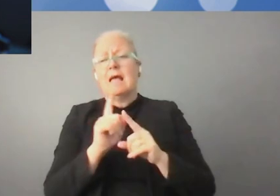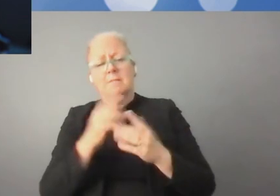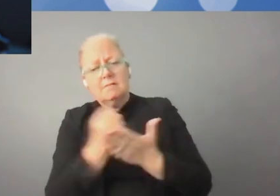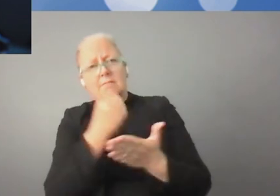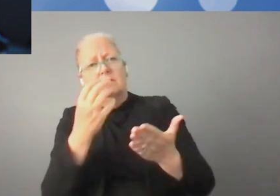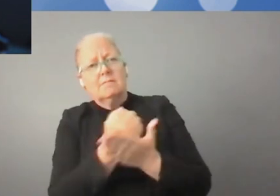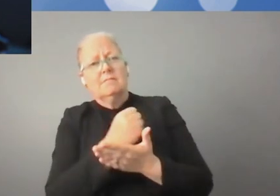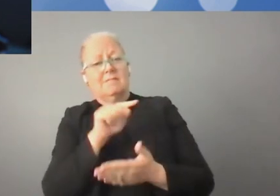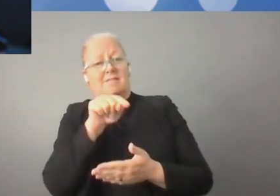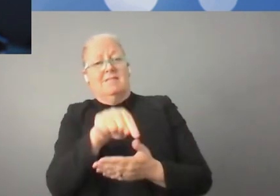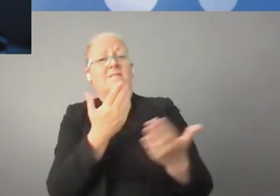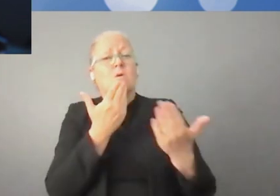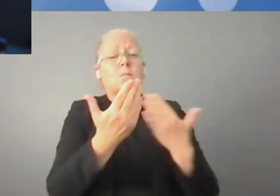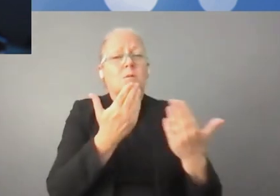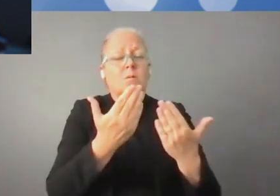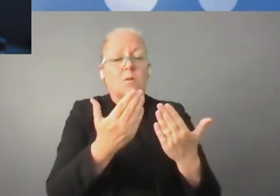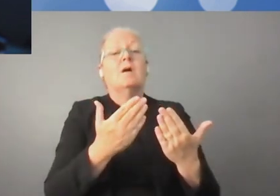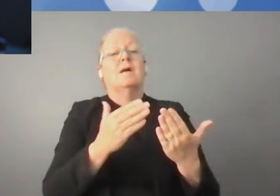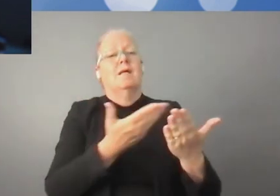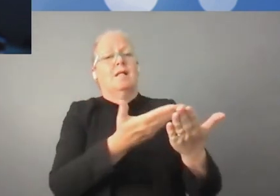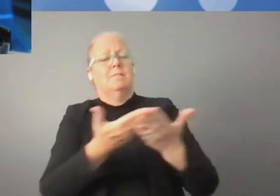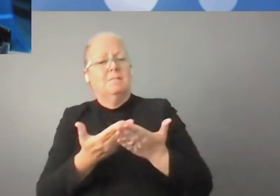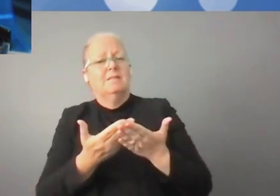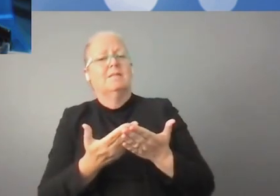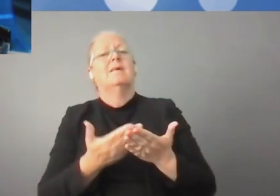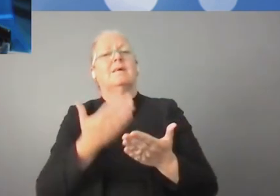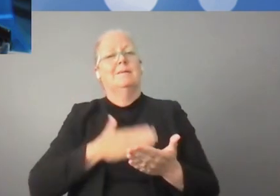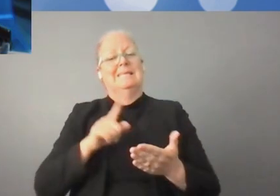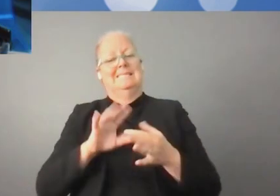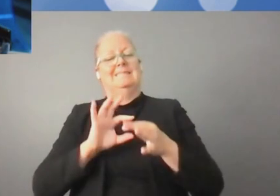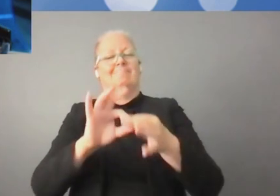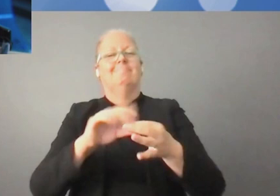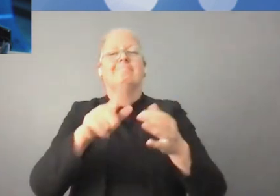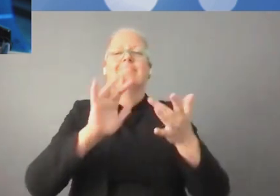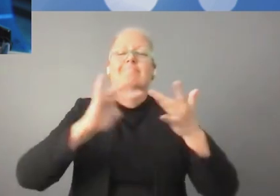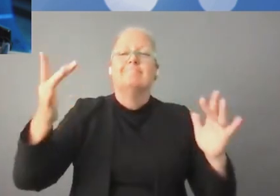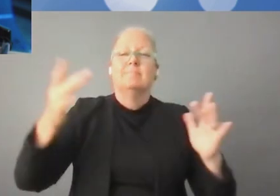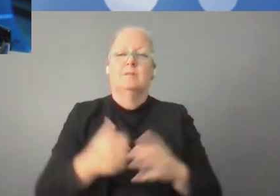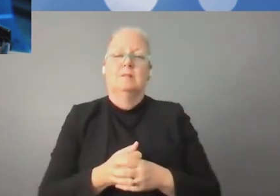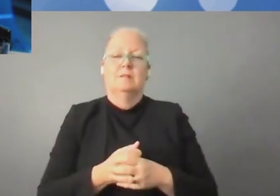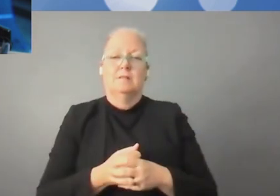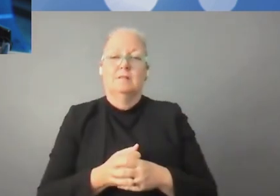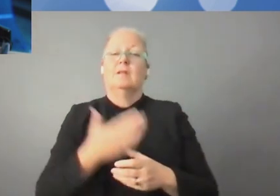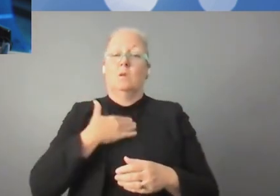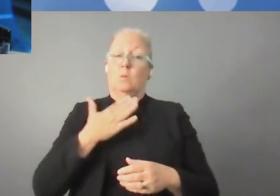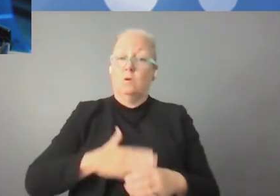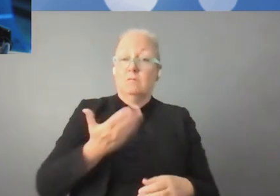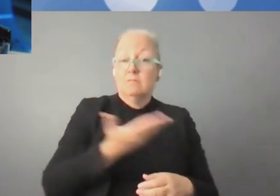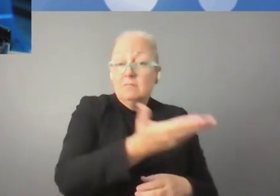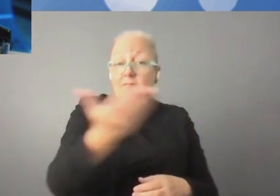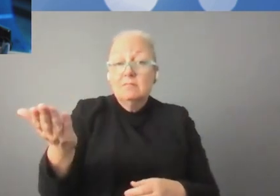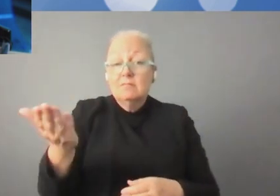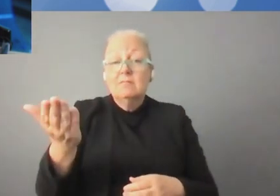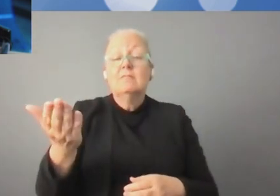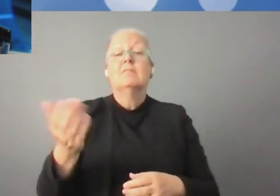Nous sommes convaincus que le forum aura une dimension pratique qui va contribuer à l'amélioration de la confiance et de